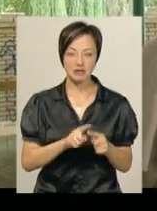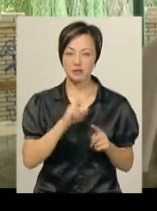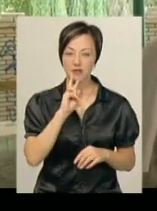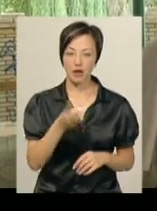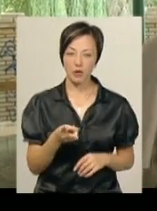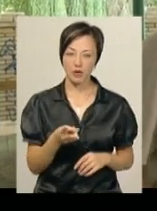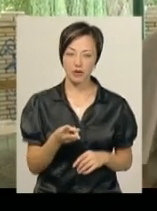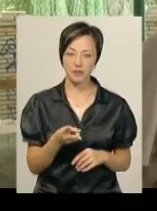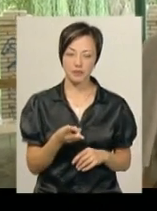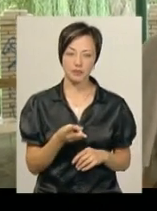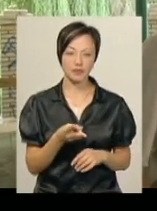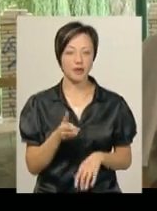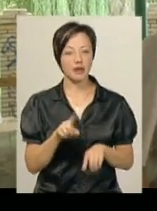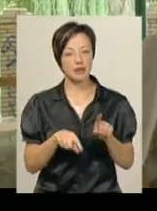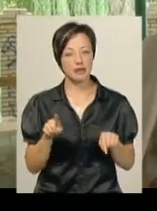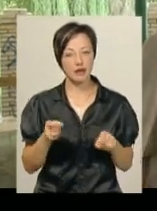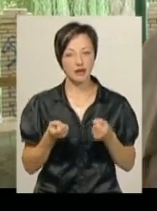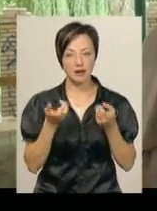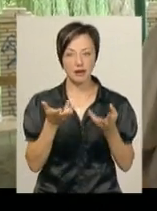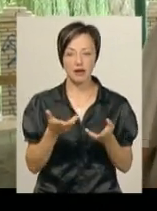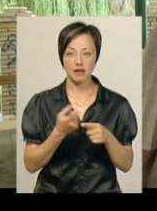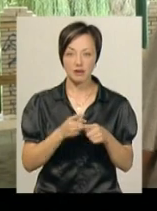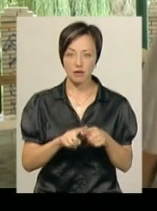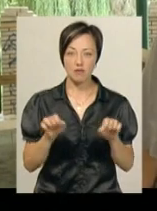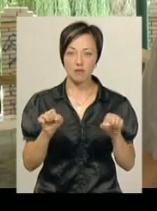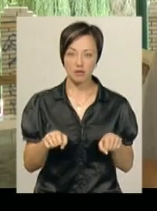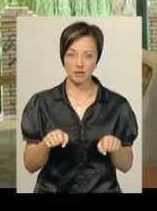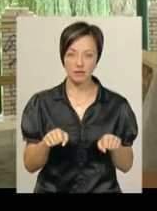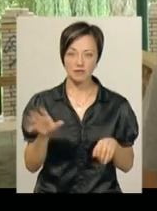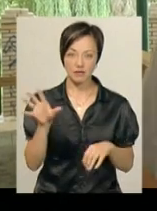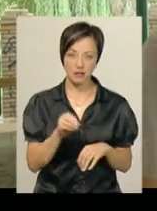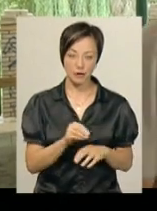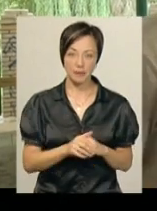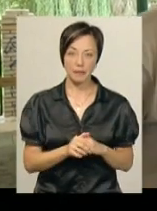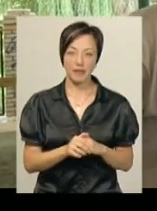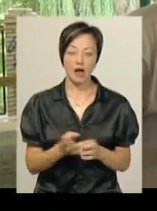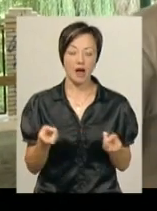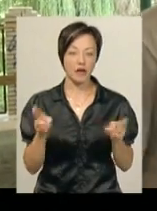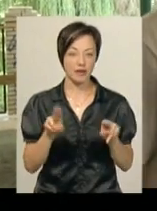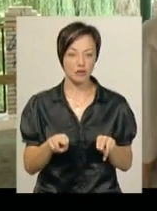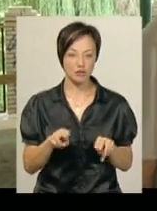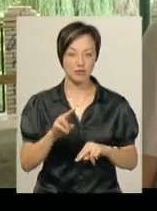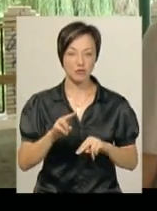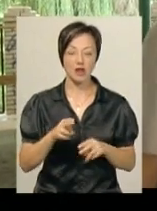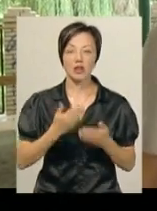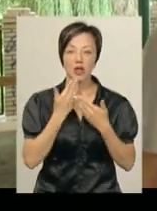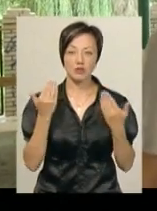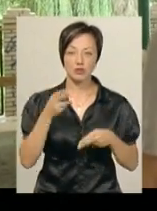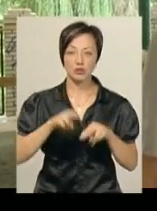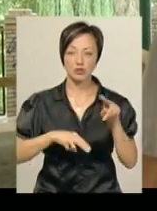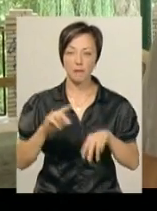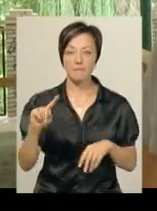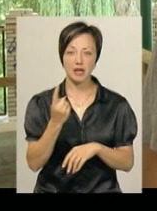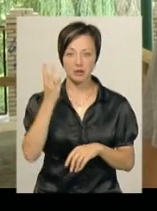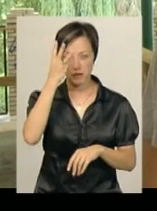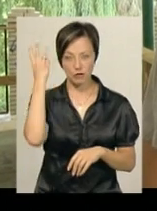роки. Декілька трюків міф теж в пулі катався все. Нарешті його построили, це перший пул у Хмельницькому.